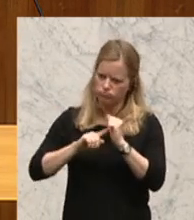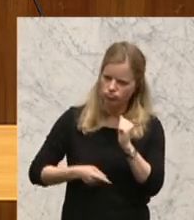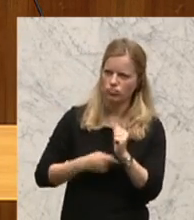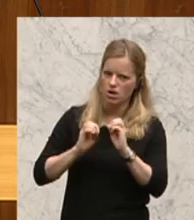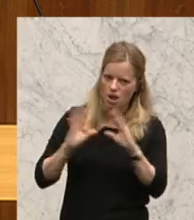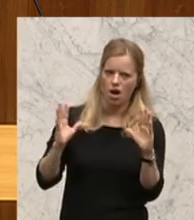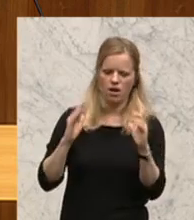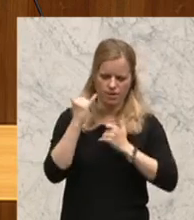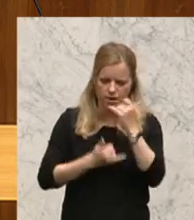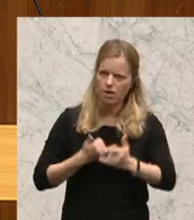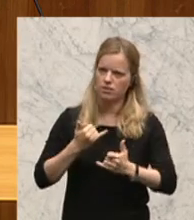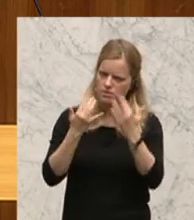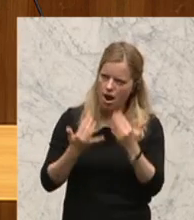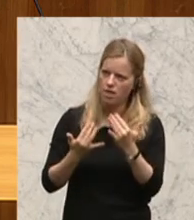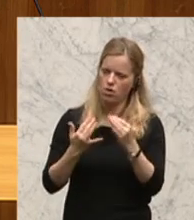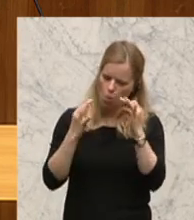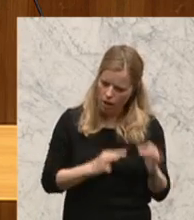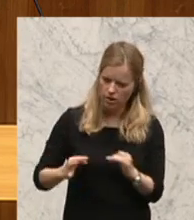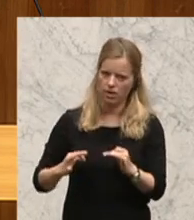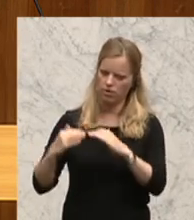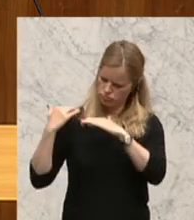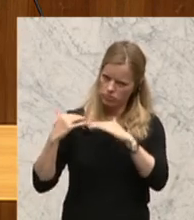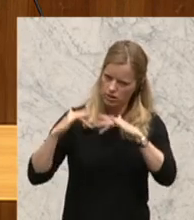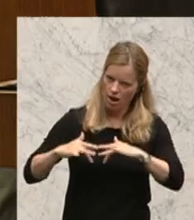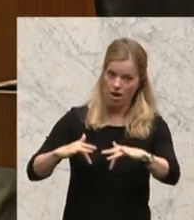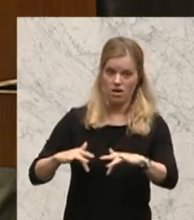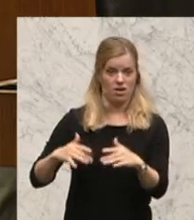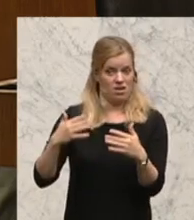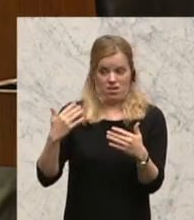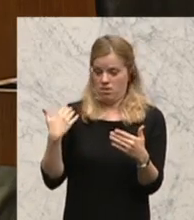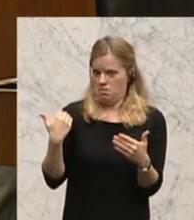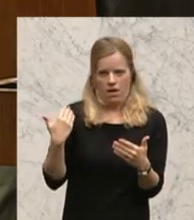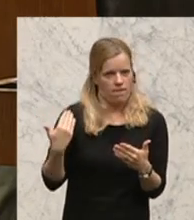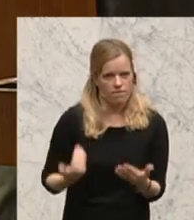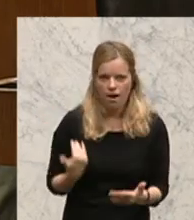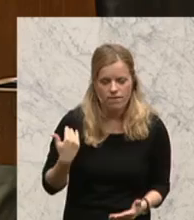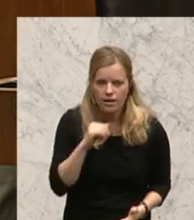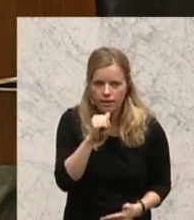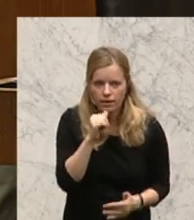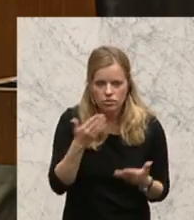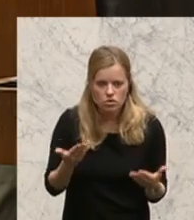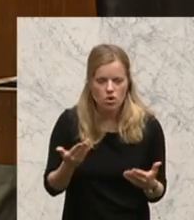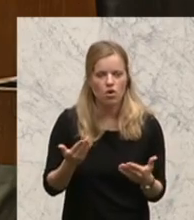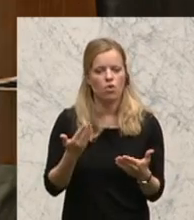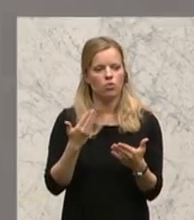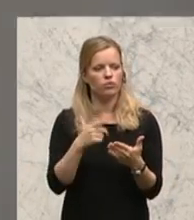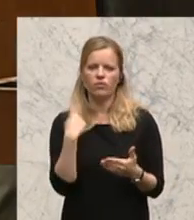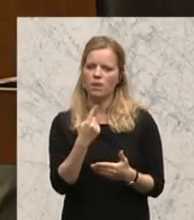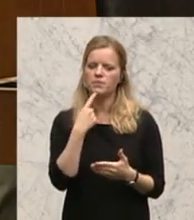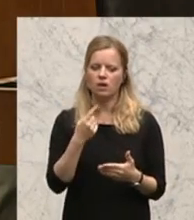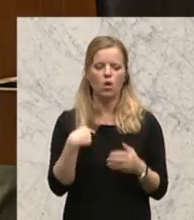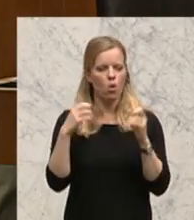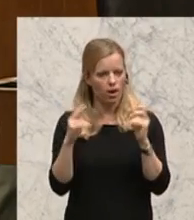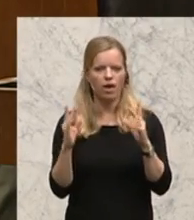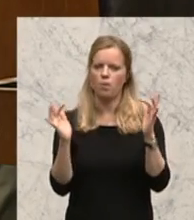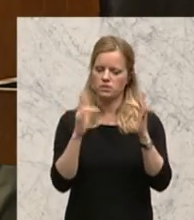tragfähiger Zahlen machen können. Das war diesmal nicht der Fall. Wir haben geschlossen als Opposition gesagt, verschieben wir das zwei Wochen. ÖVP, SPÖ